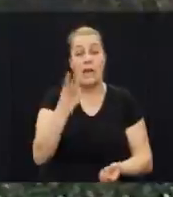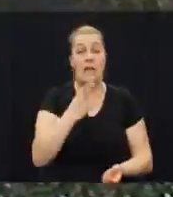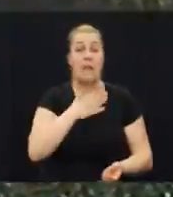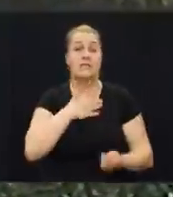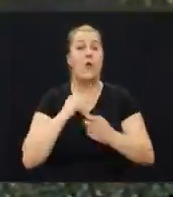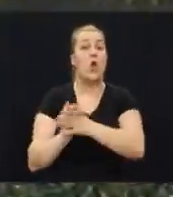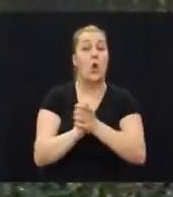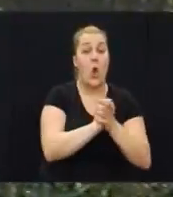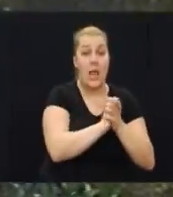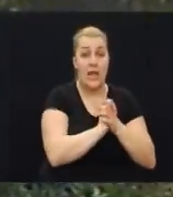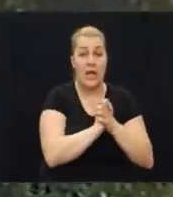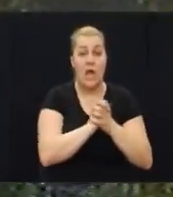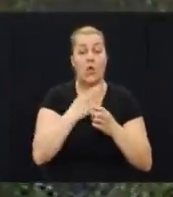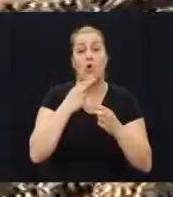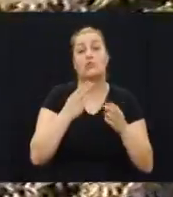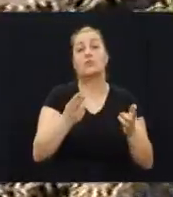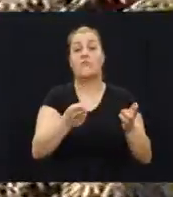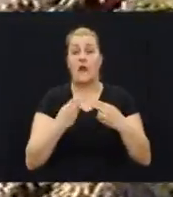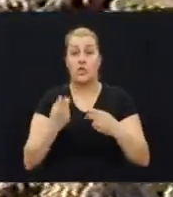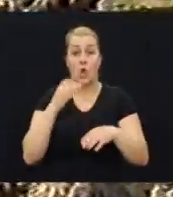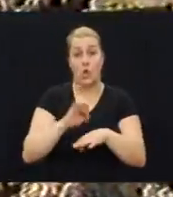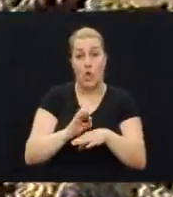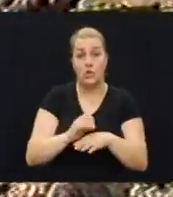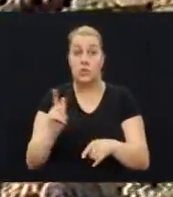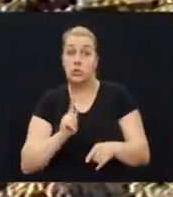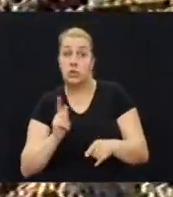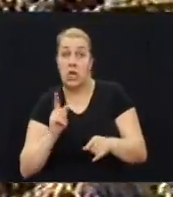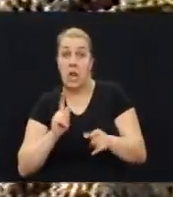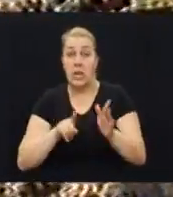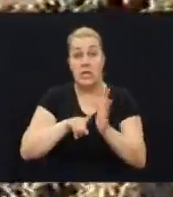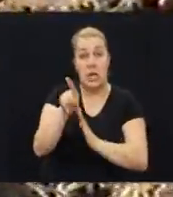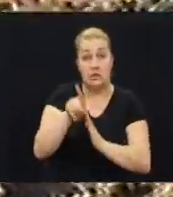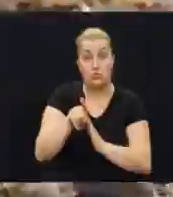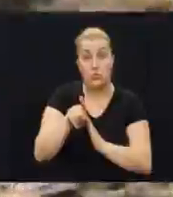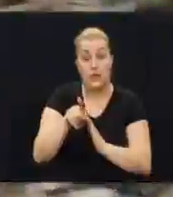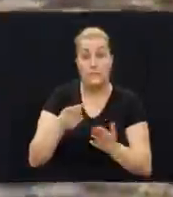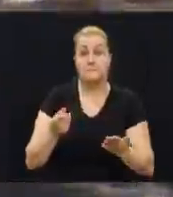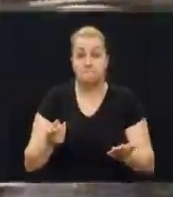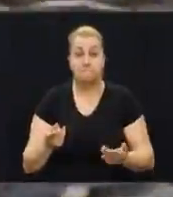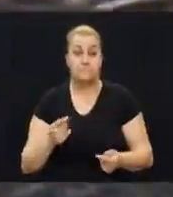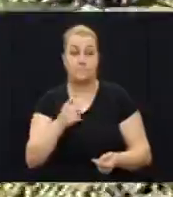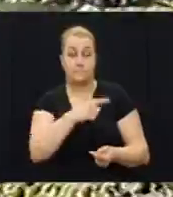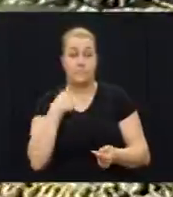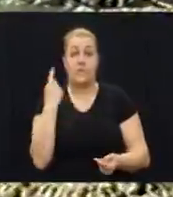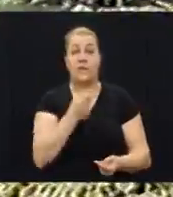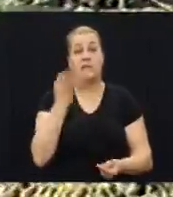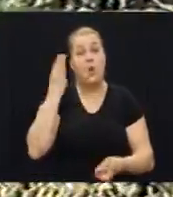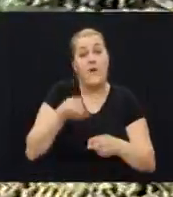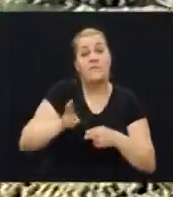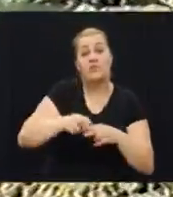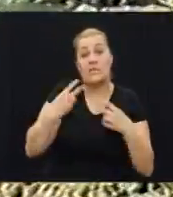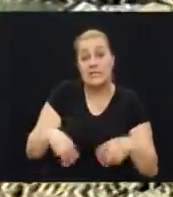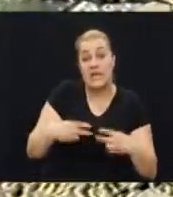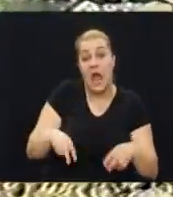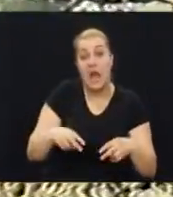svoje te kolege koji su se vraćali od doktora i čekali su rezultate. Tad smo, ne zovimo, bio nas je veći